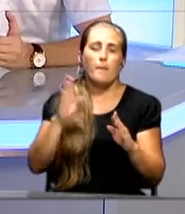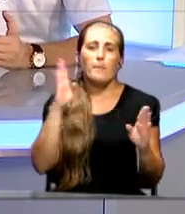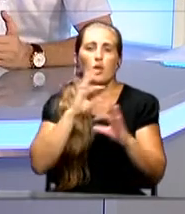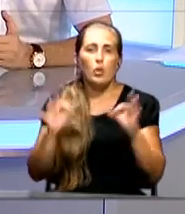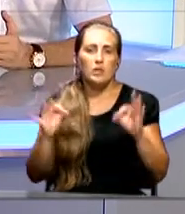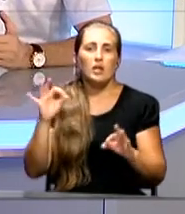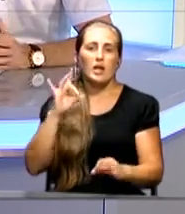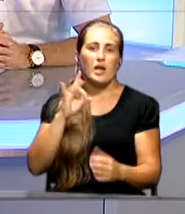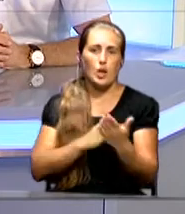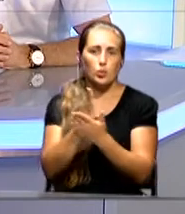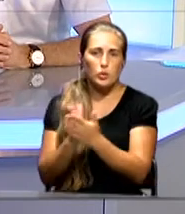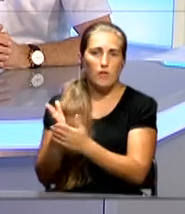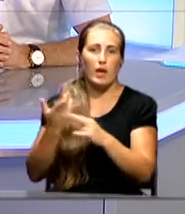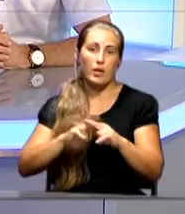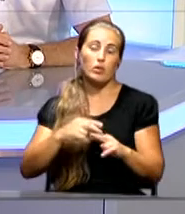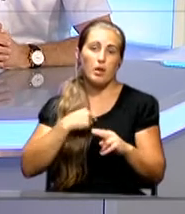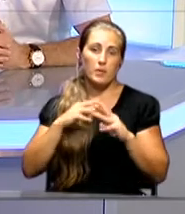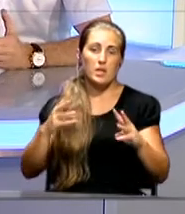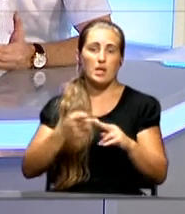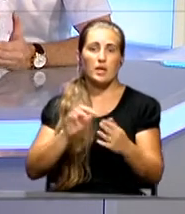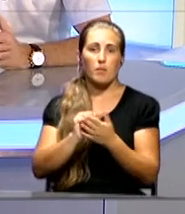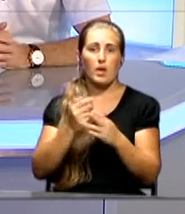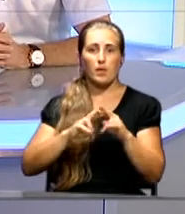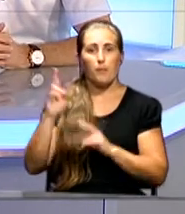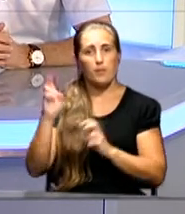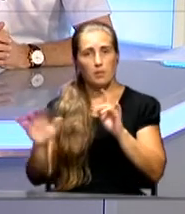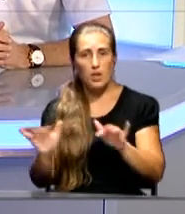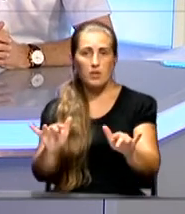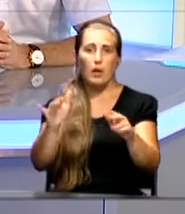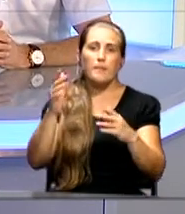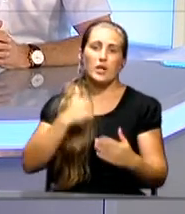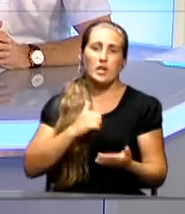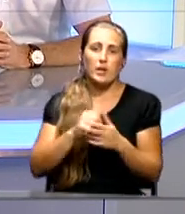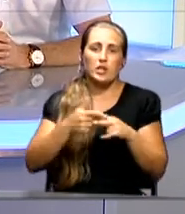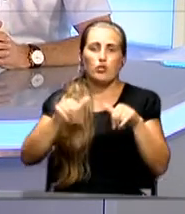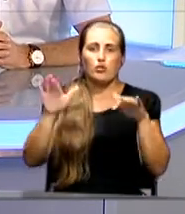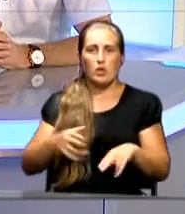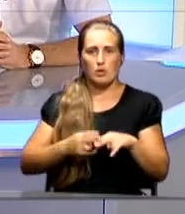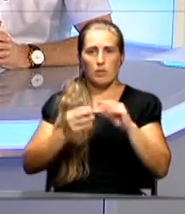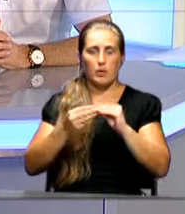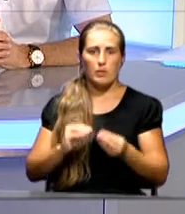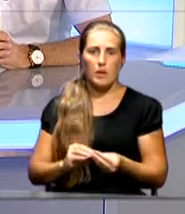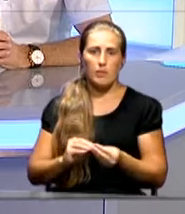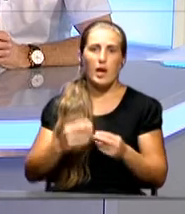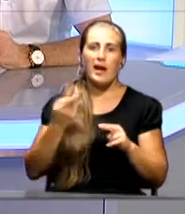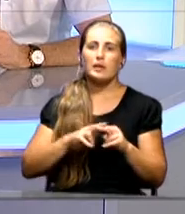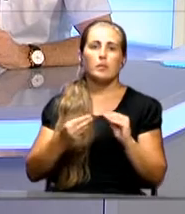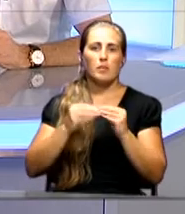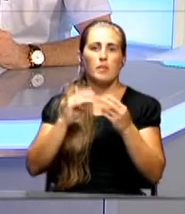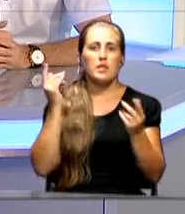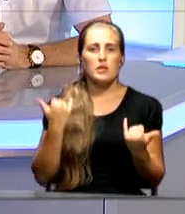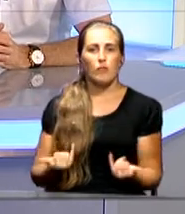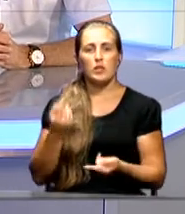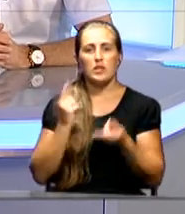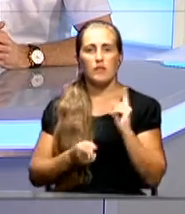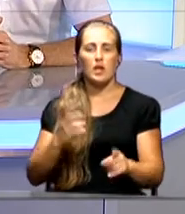как министр, в ведении которого находится это предприятие, занимаюсь непосредственно решением этой проблемы. Эта проблема сегодня действительно